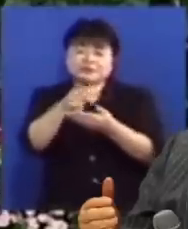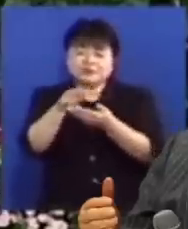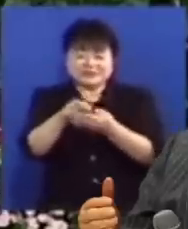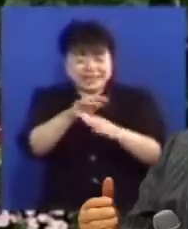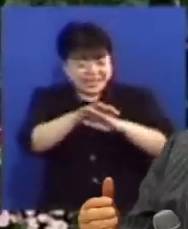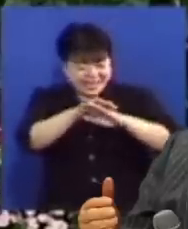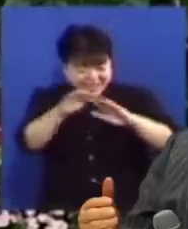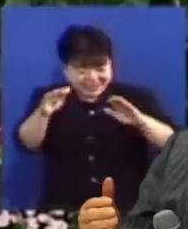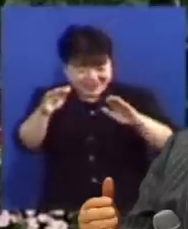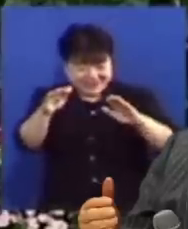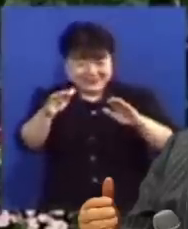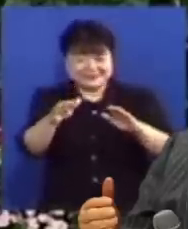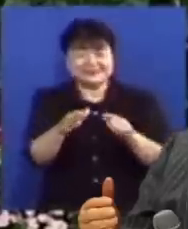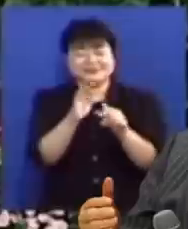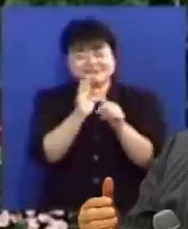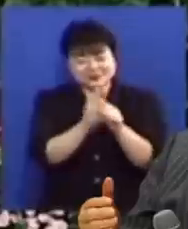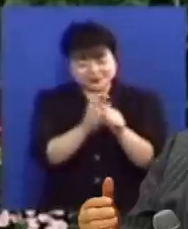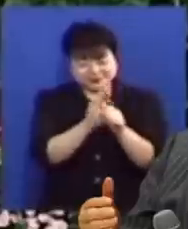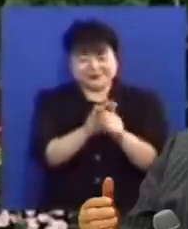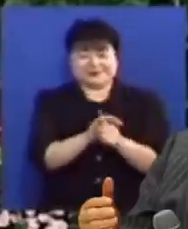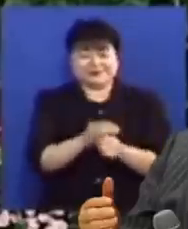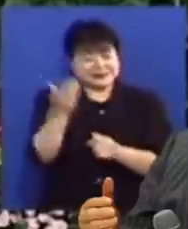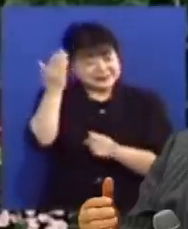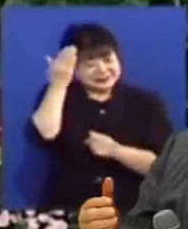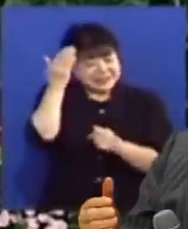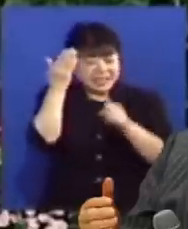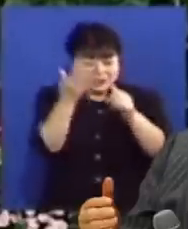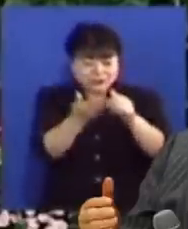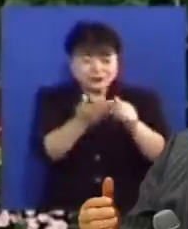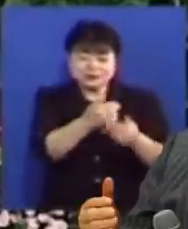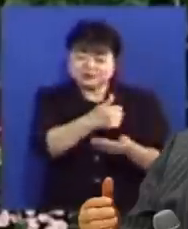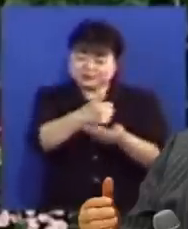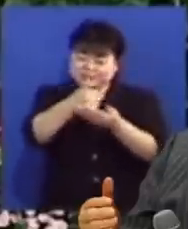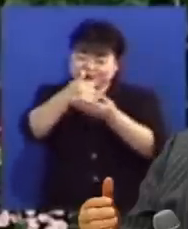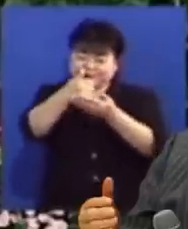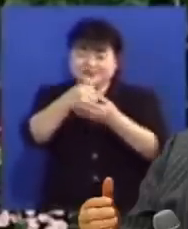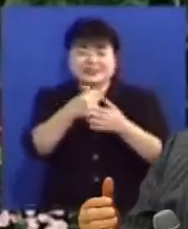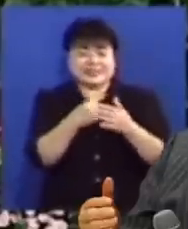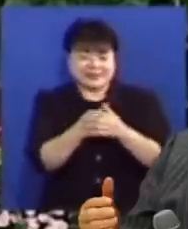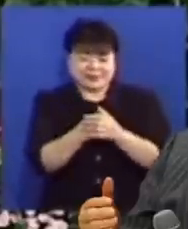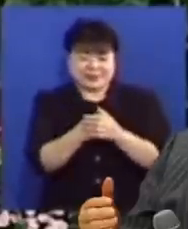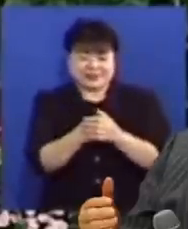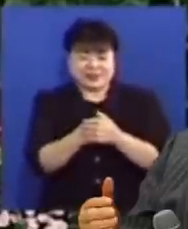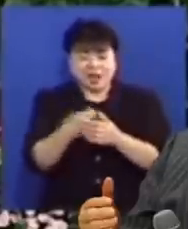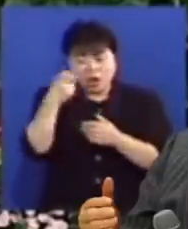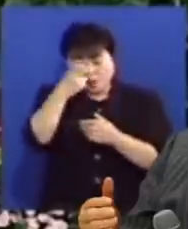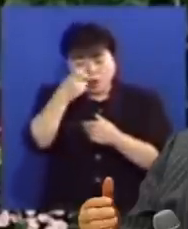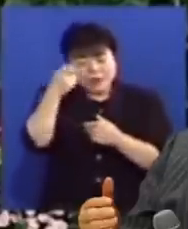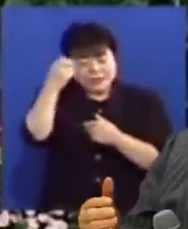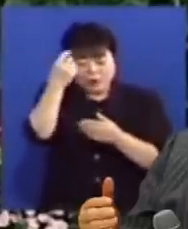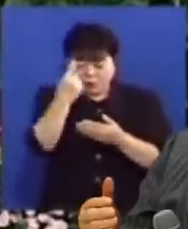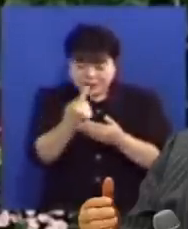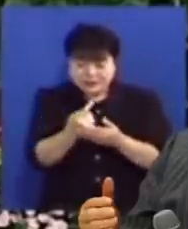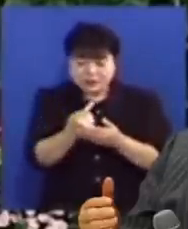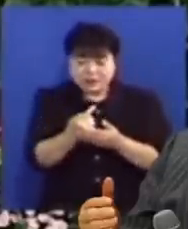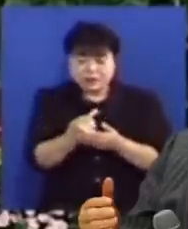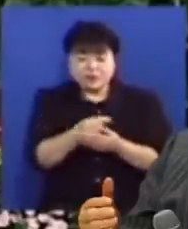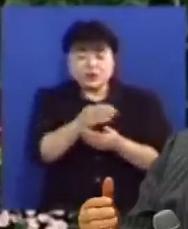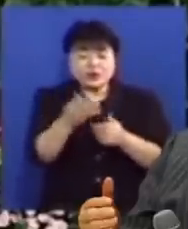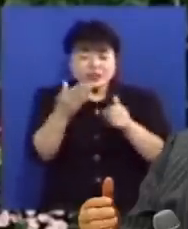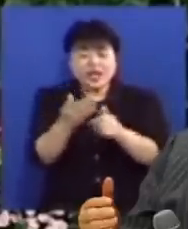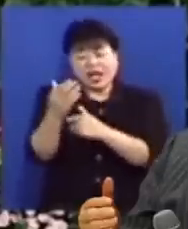해결을 해 주시는 지혜를 주시는 하나님이신 것입니다 그러므로 보혜사가 오셔서 우리가 보혜사에